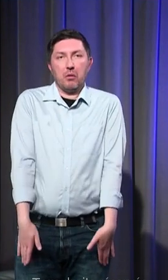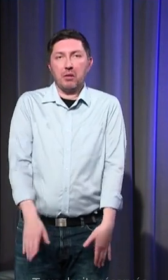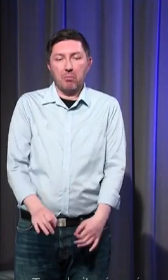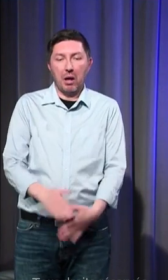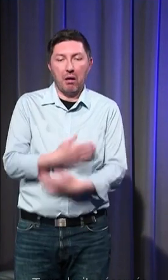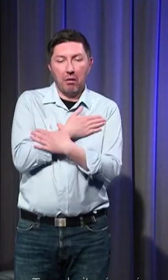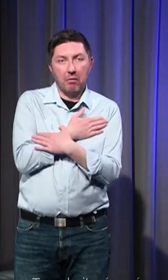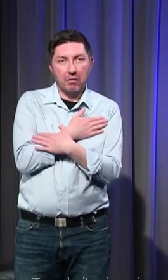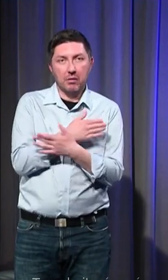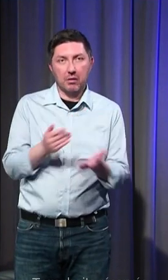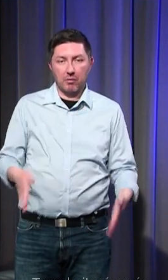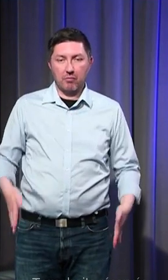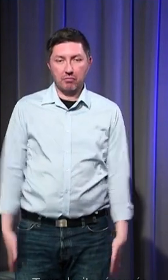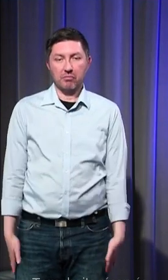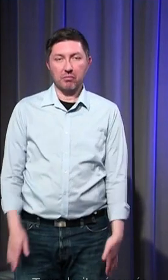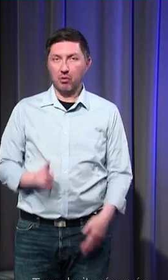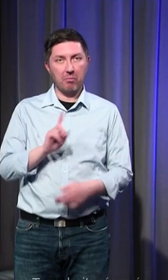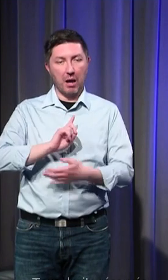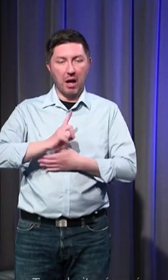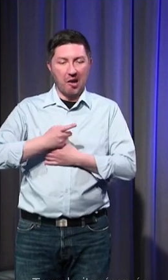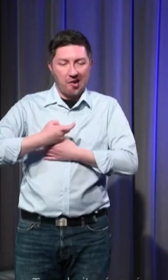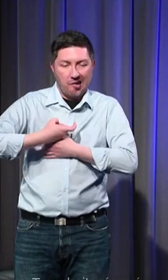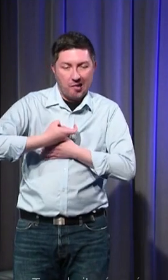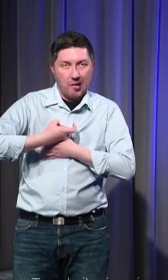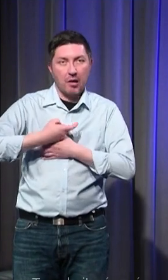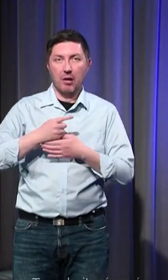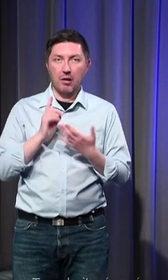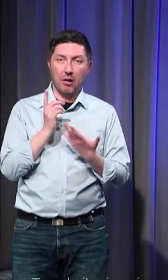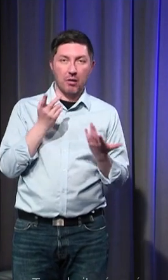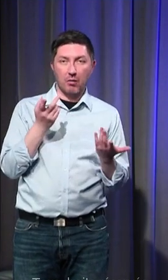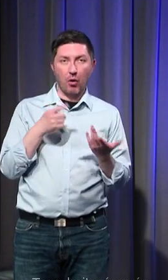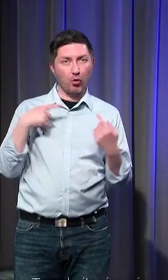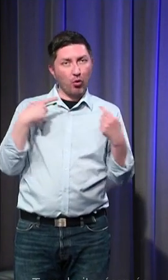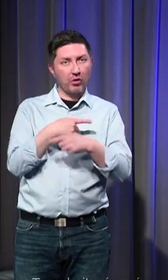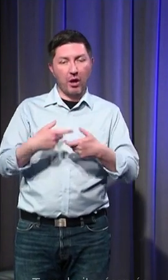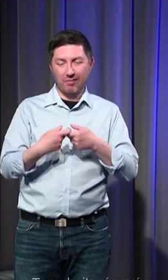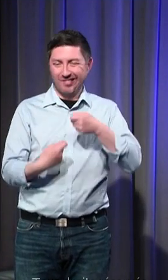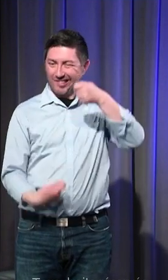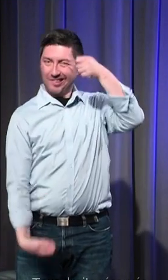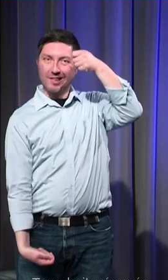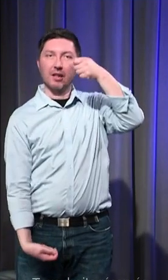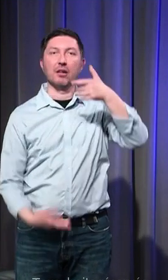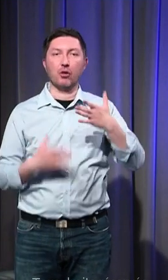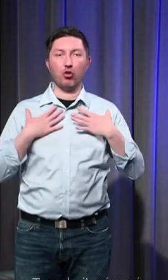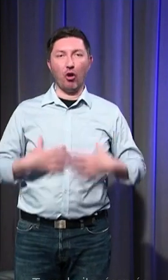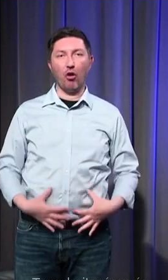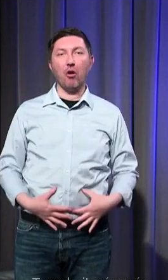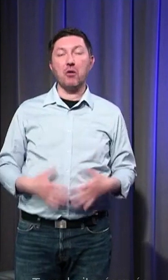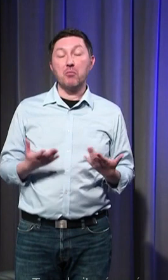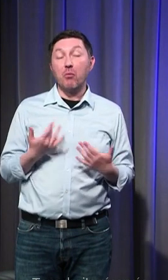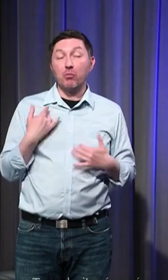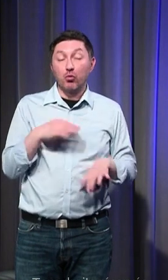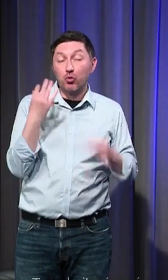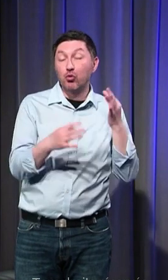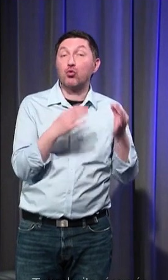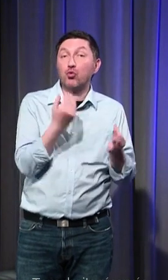on ne maintient pas la position fétale au contraire on étire pour le peu de tout petit dont on a pu faire